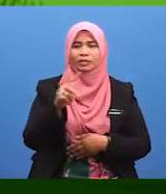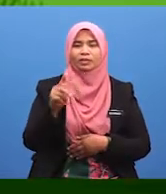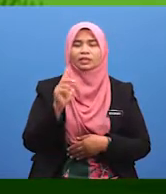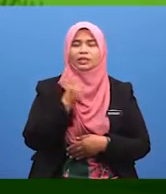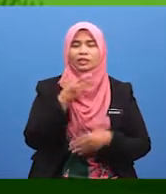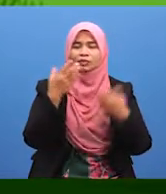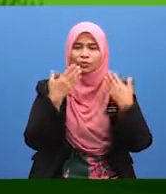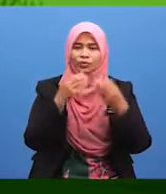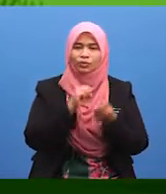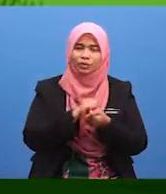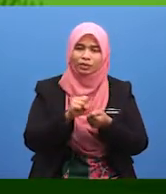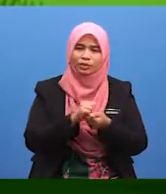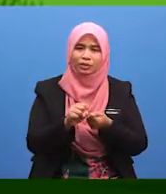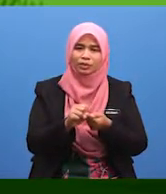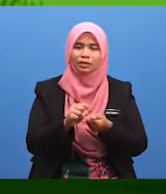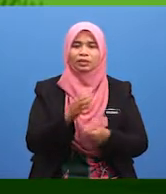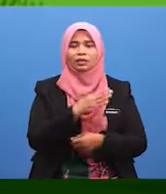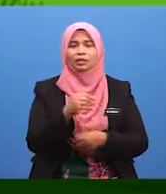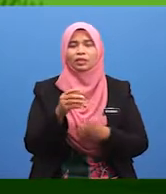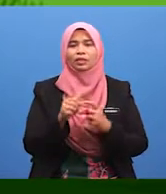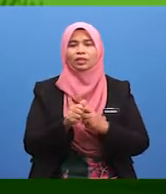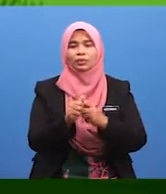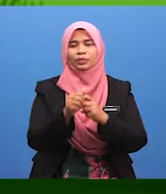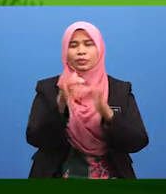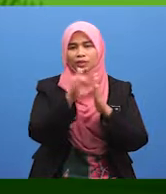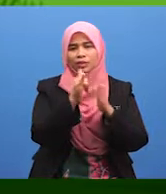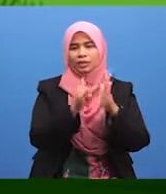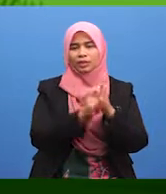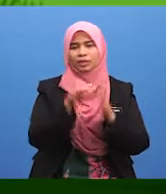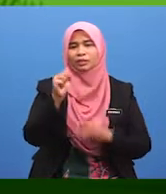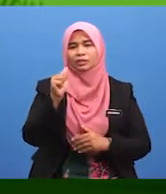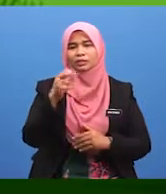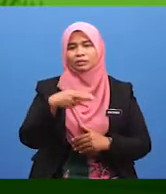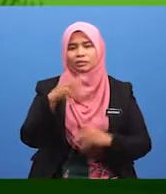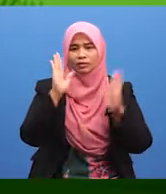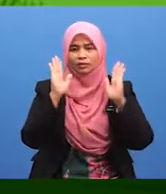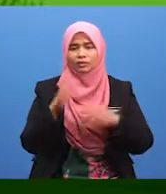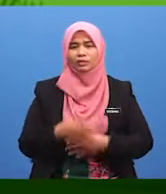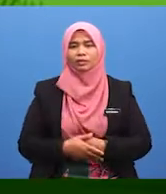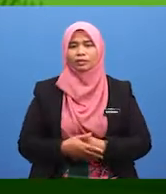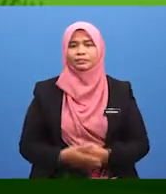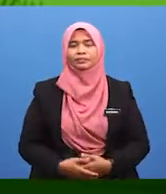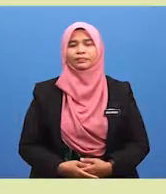pastikan kita suci dan mengikut syarat-syarat sah solat.